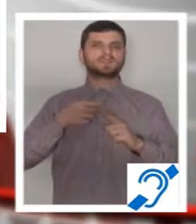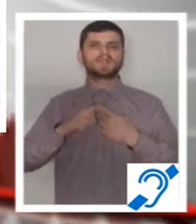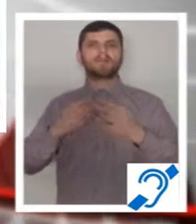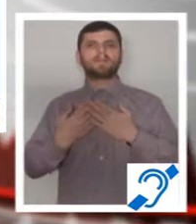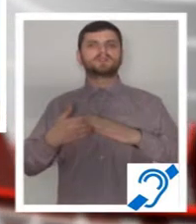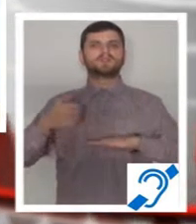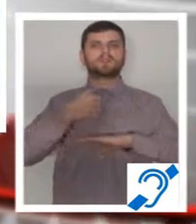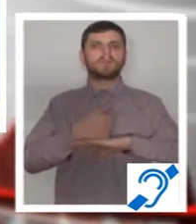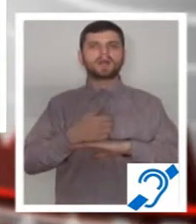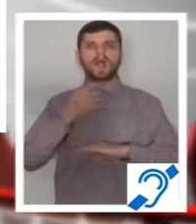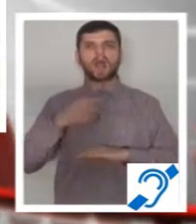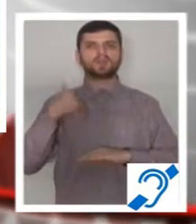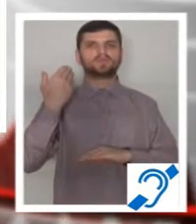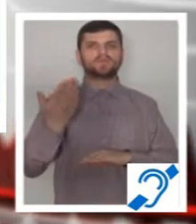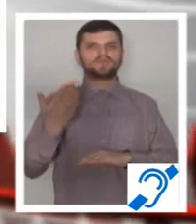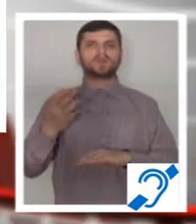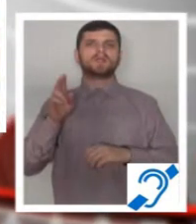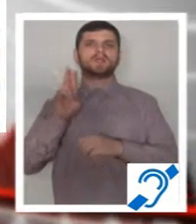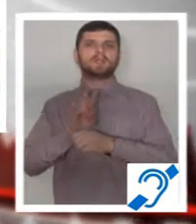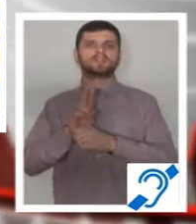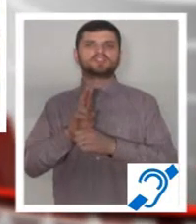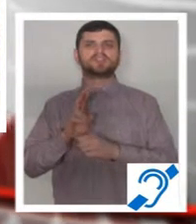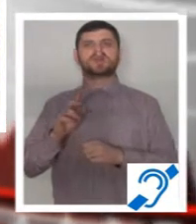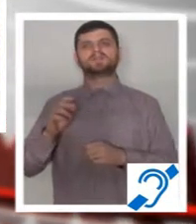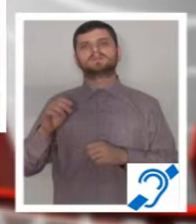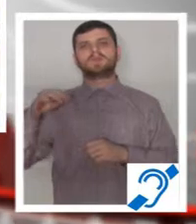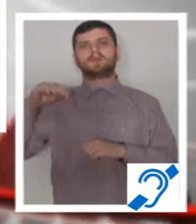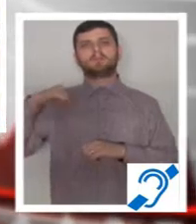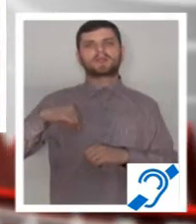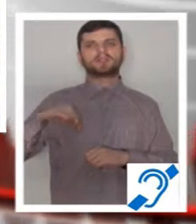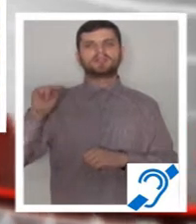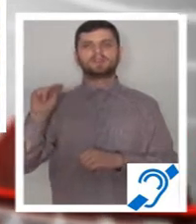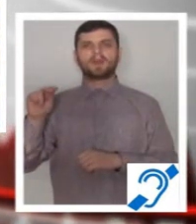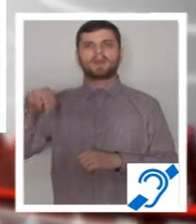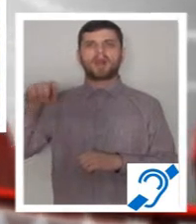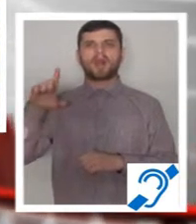primar se va da între candidații PSD și PNL. Actuala legislație electorală,